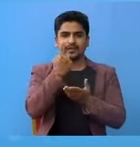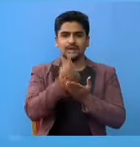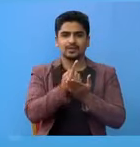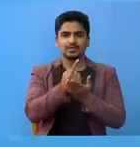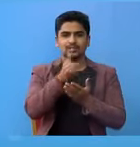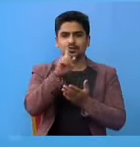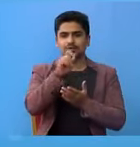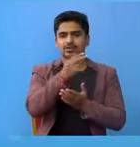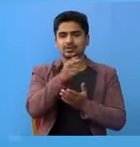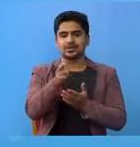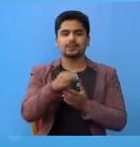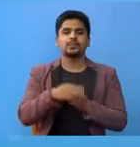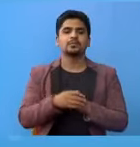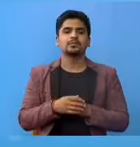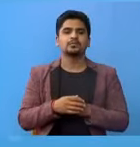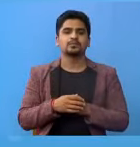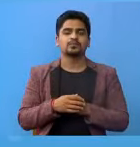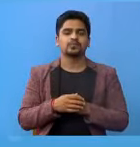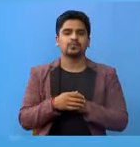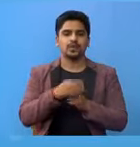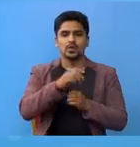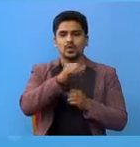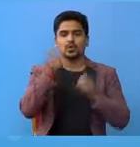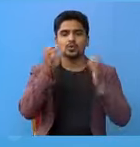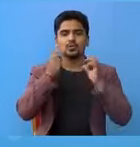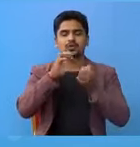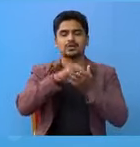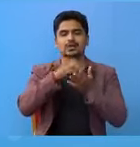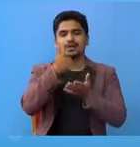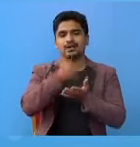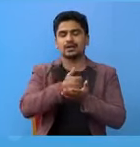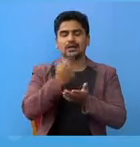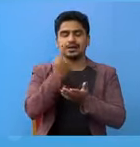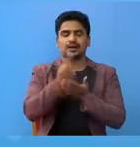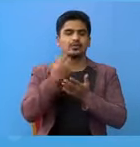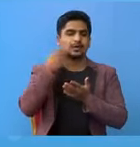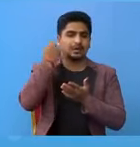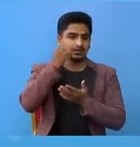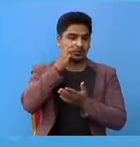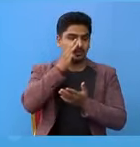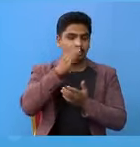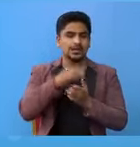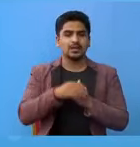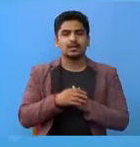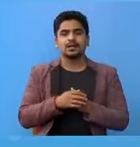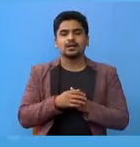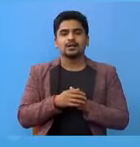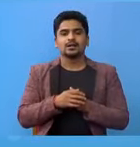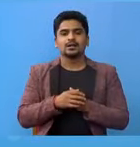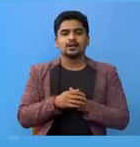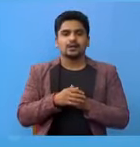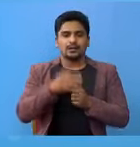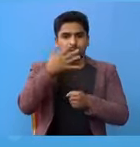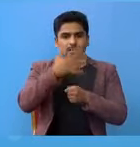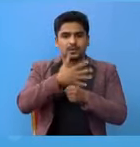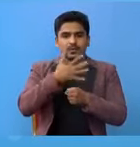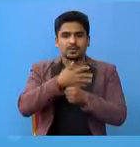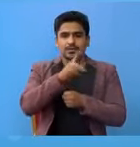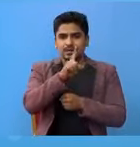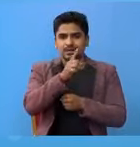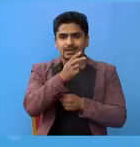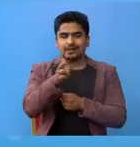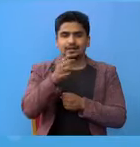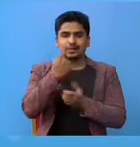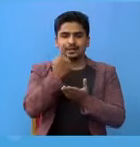काफानु का 10 जना शुक्र राट रॉबिकल तथा सरुआ रोग अस्वताल टेकूमा, भक्तपूर का 1